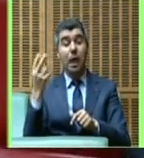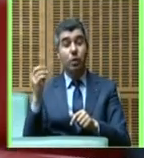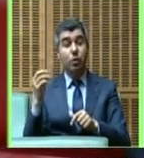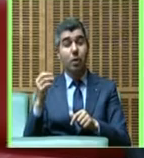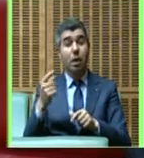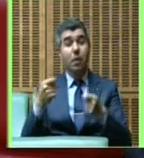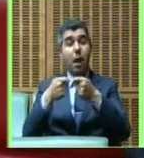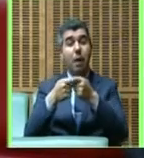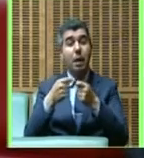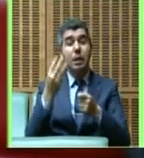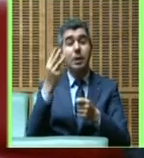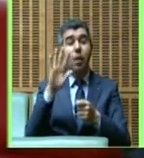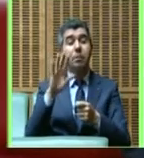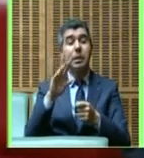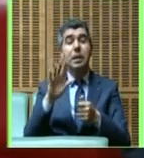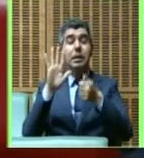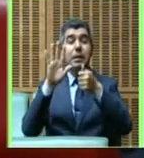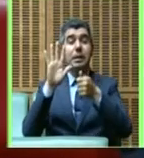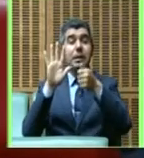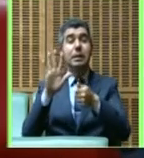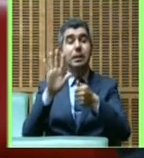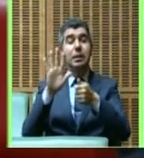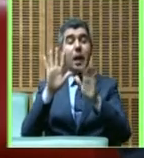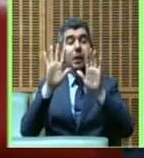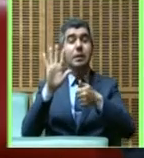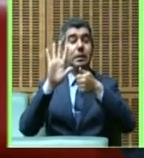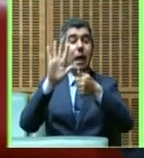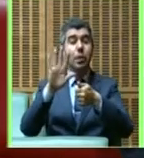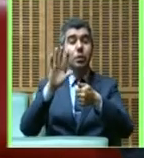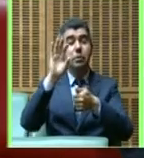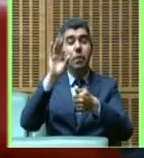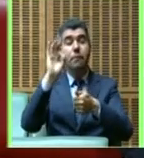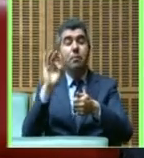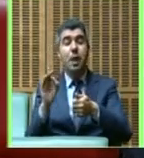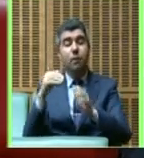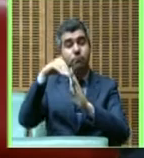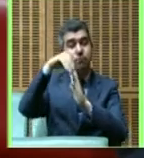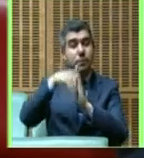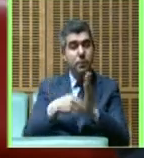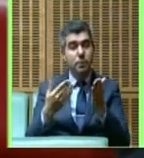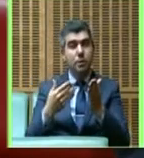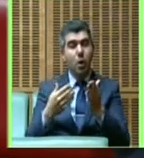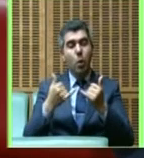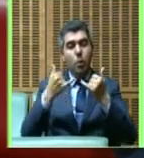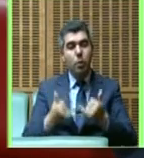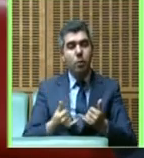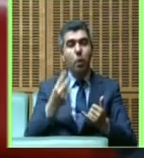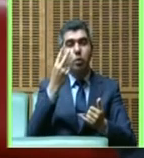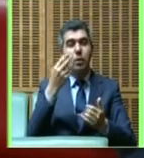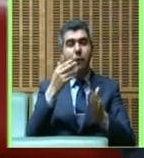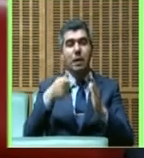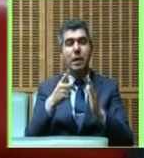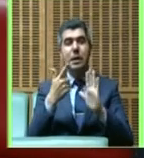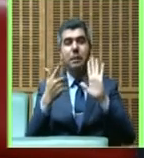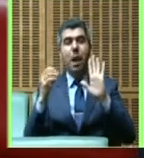في المية بمعنى خسرنا 13 نقطة في الصيانة اليوم رح نتنحاول أننا هذا البرنامج الجيش فصيلة سبع مليار درهم اللي